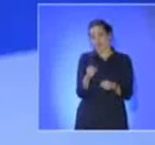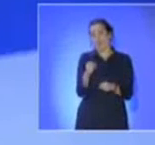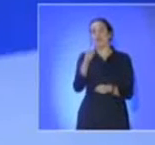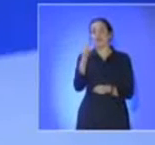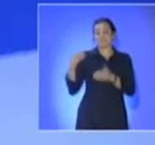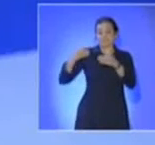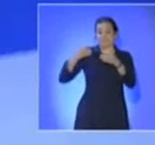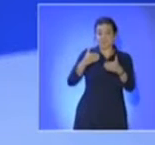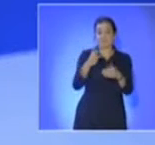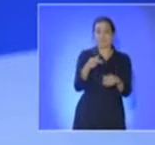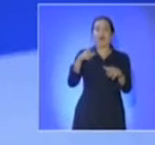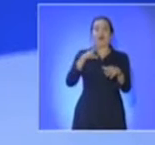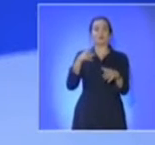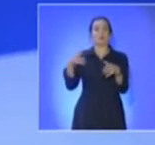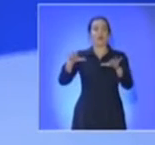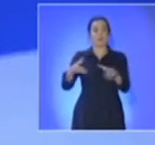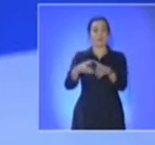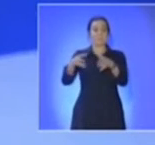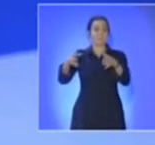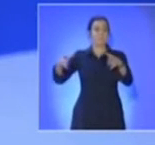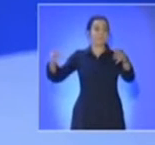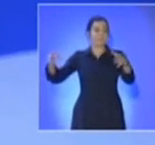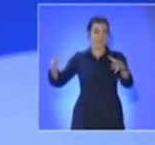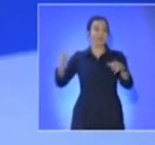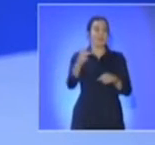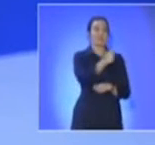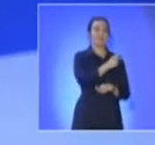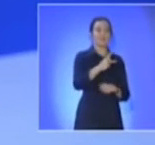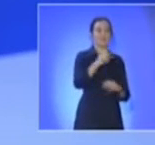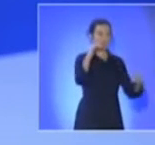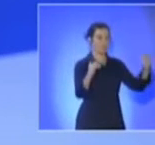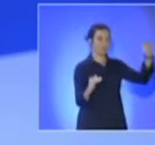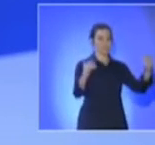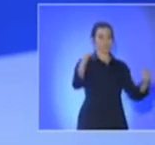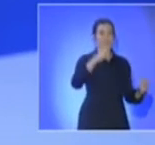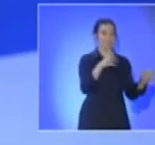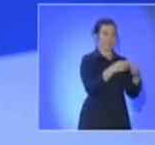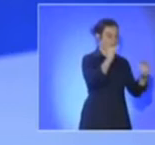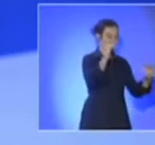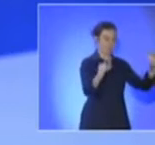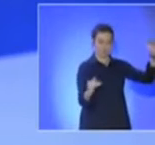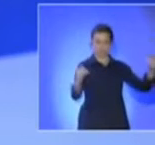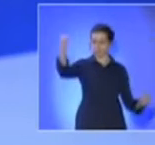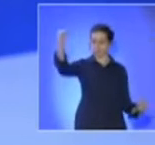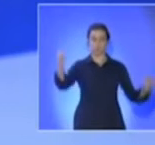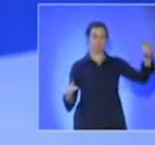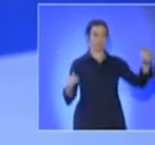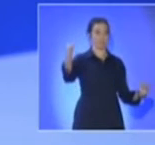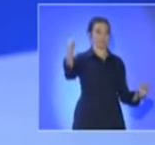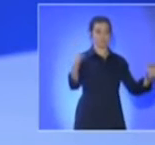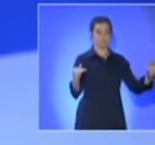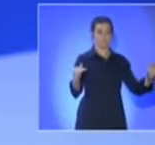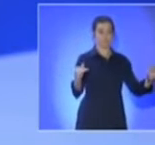Η διεύρυνση των κοινωνικών ανισοτήτων τα τελευταία χρόνια αποτελεί μια τεράστια πληγή. Και δεν έχουμε δικαιώμα.